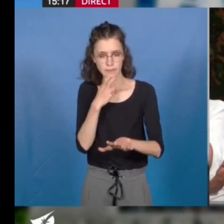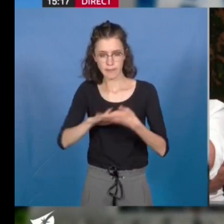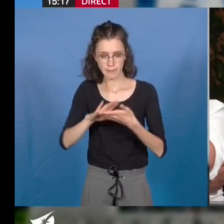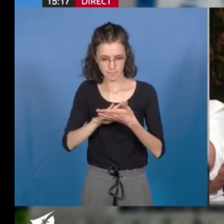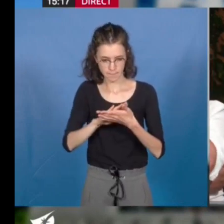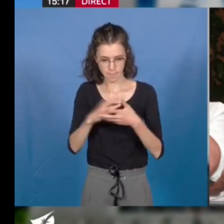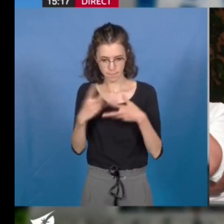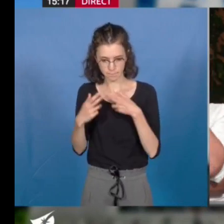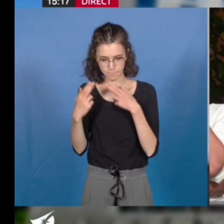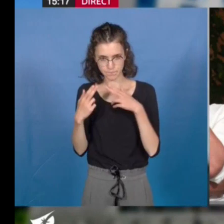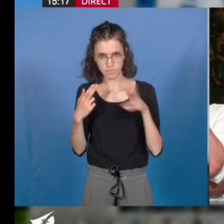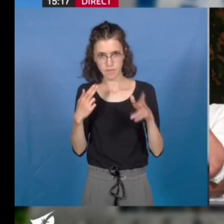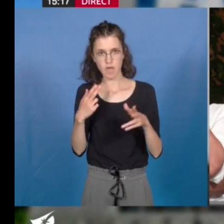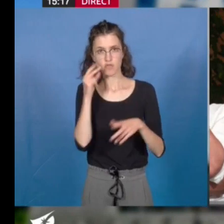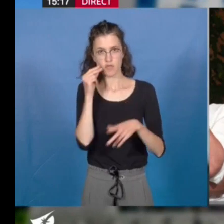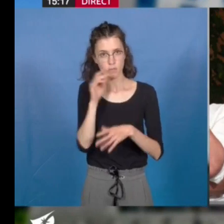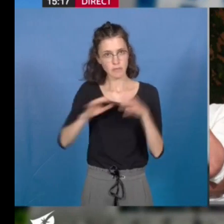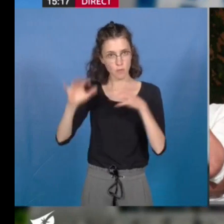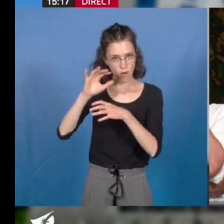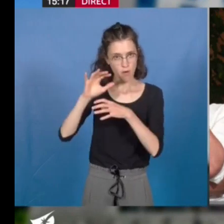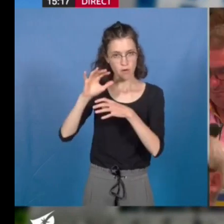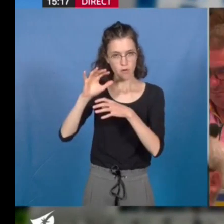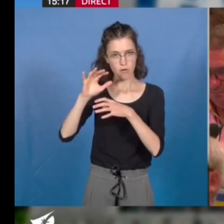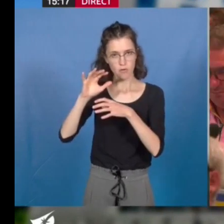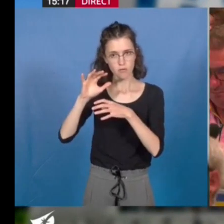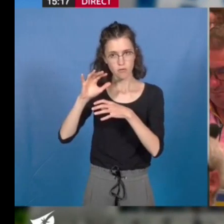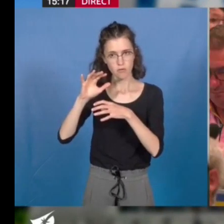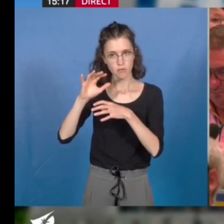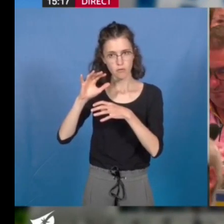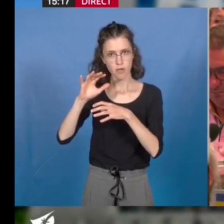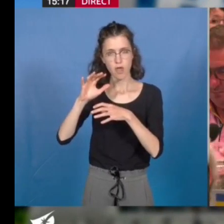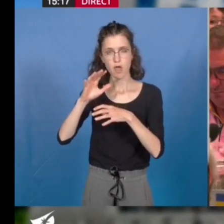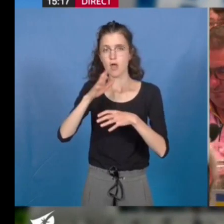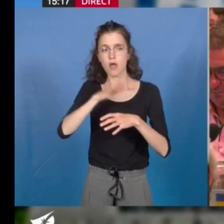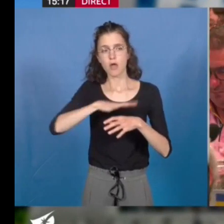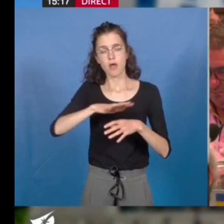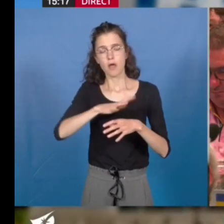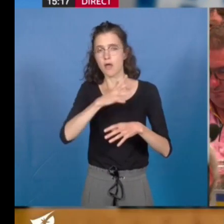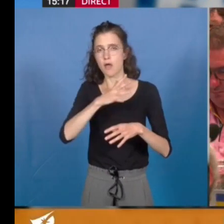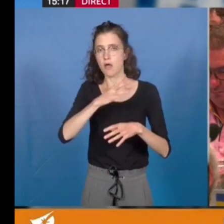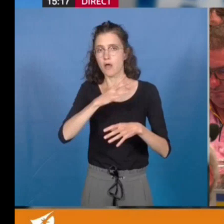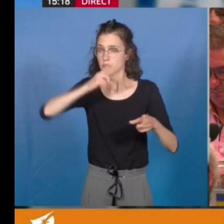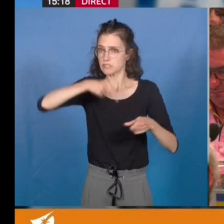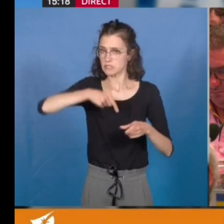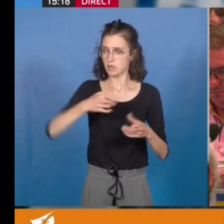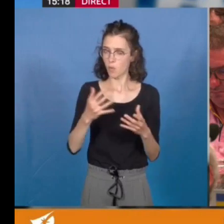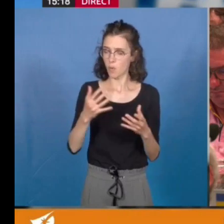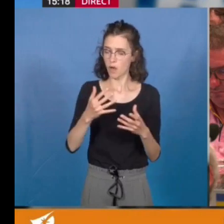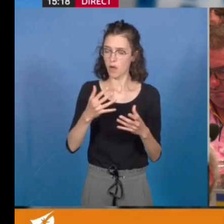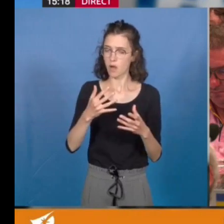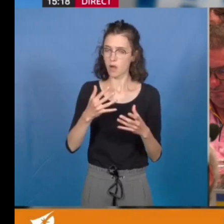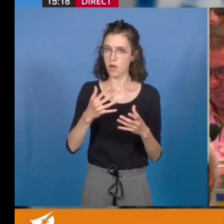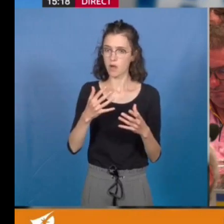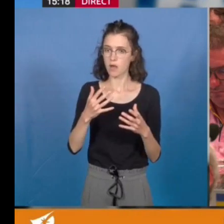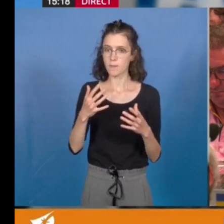celle de notre métropole pour ce qui nous concerne ne doit pas contribuer, se doit de contribuer dans le